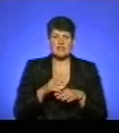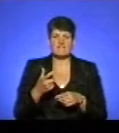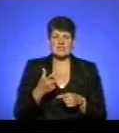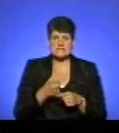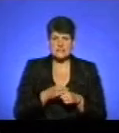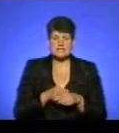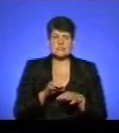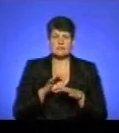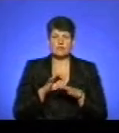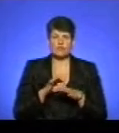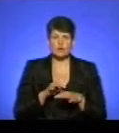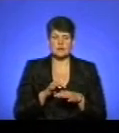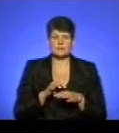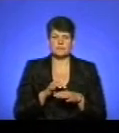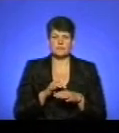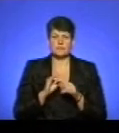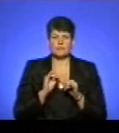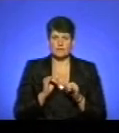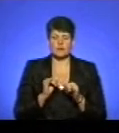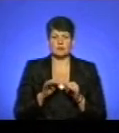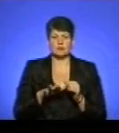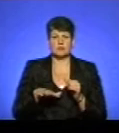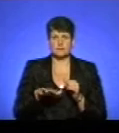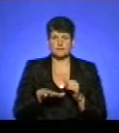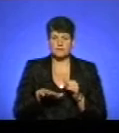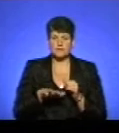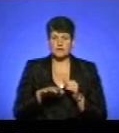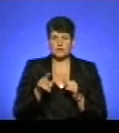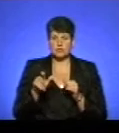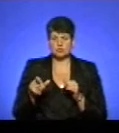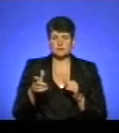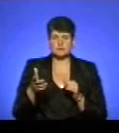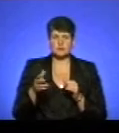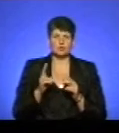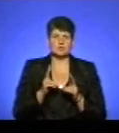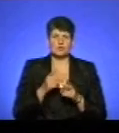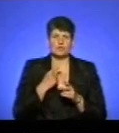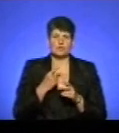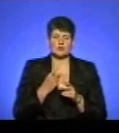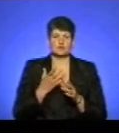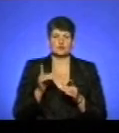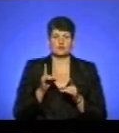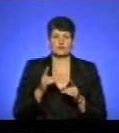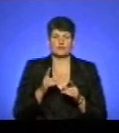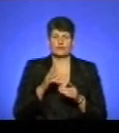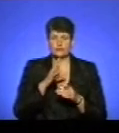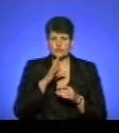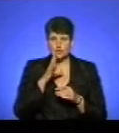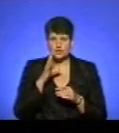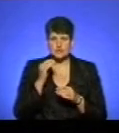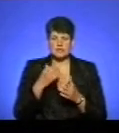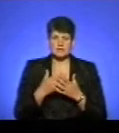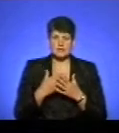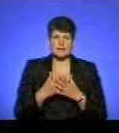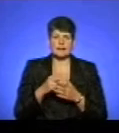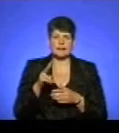проводимо в неблагополучній загрозливій зоні, то люди, ну і дехто казав, що каже, ніби вночі таке підозра,